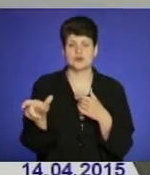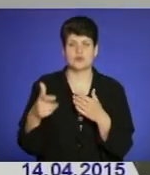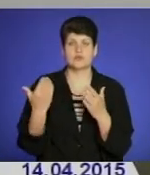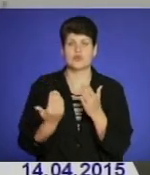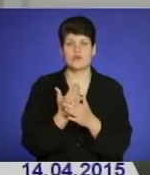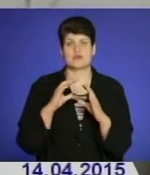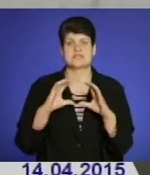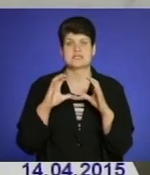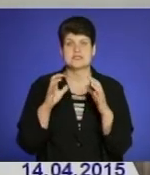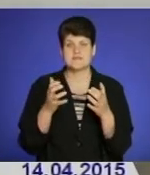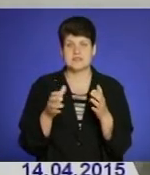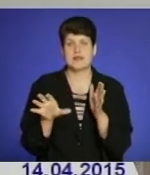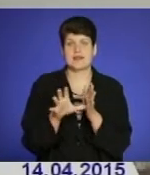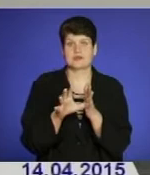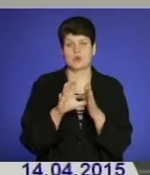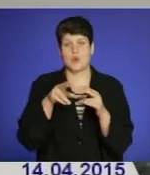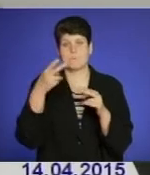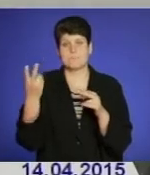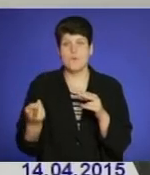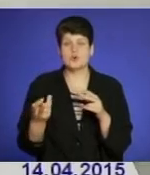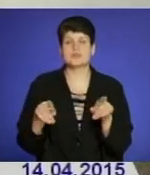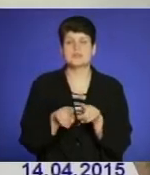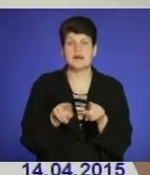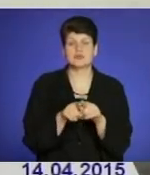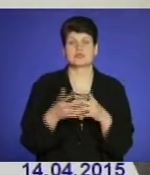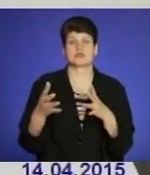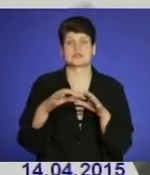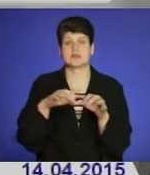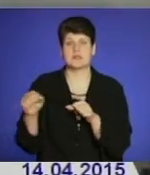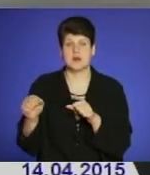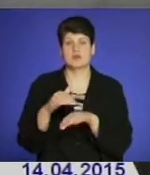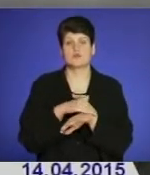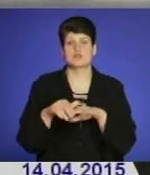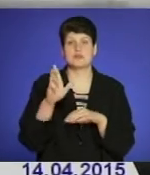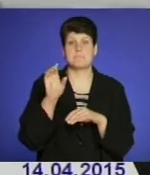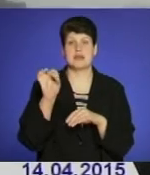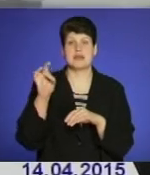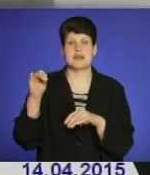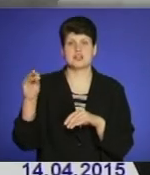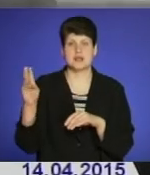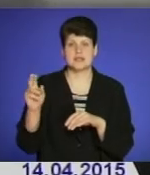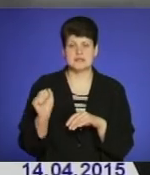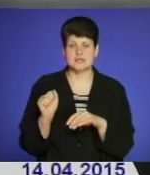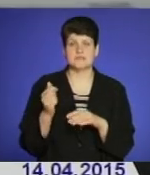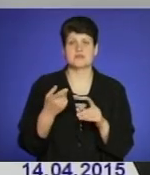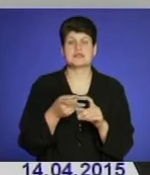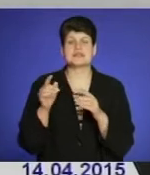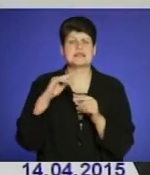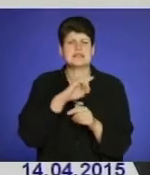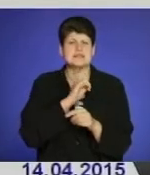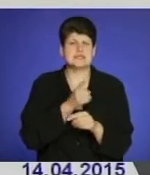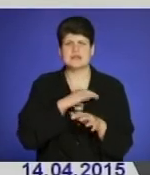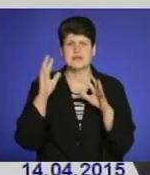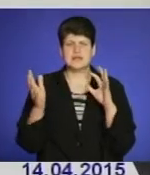електроопори. Звільнили дорогу від поваленого дерева на вулиці Бережанській в напрямку села Підгородня. Сильний вітер в Козові